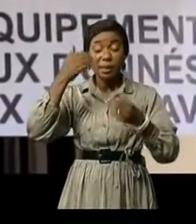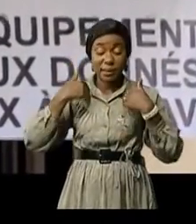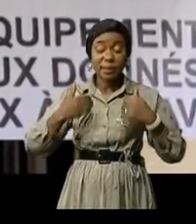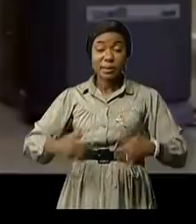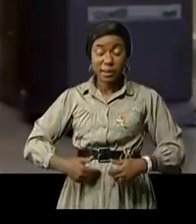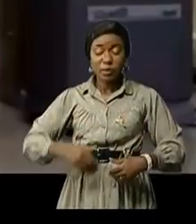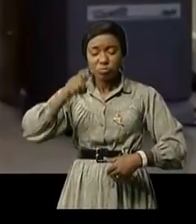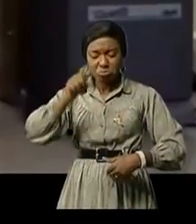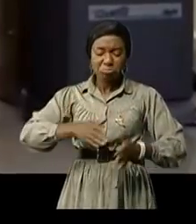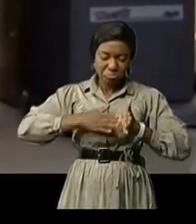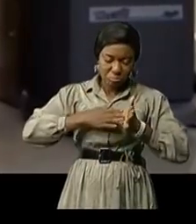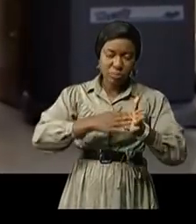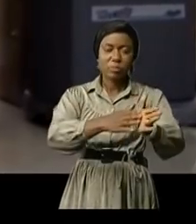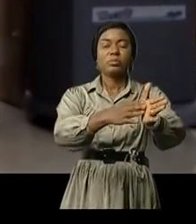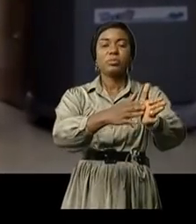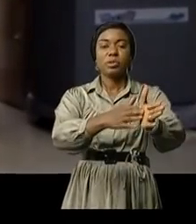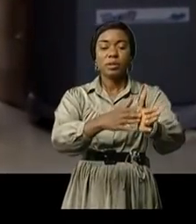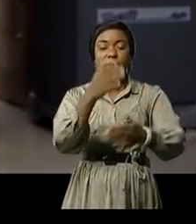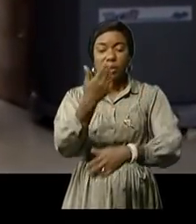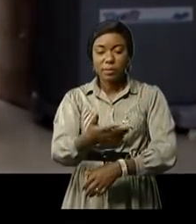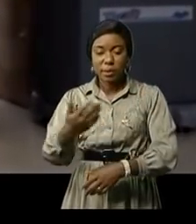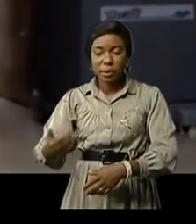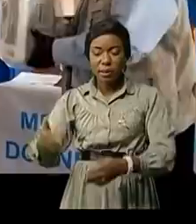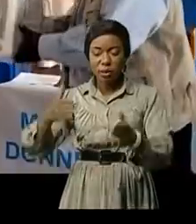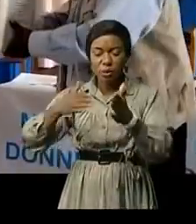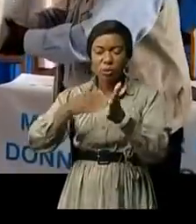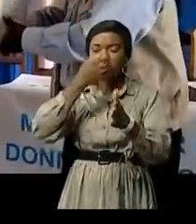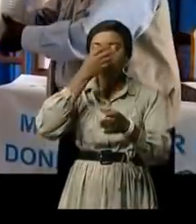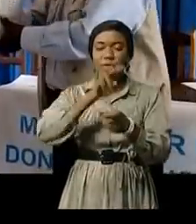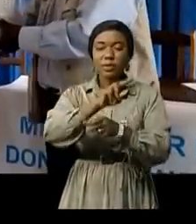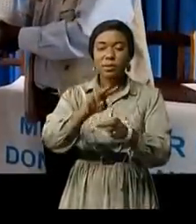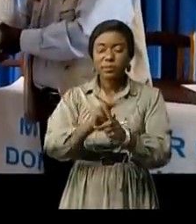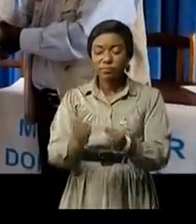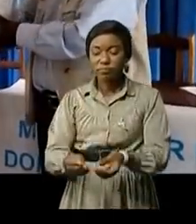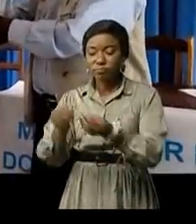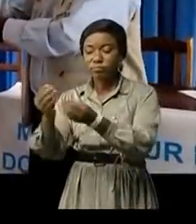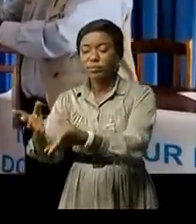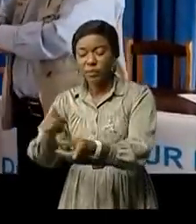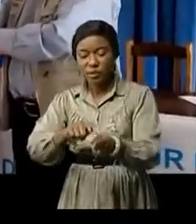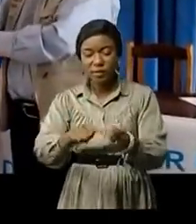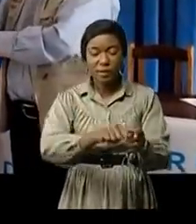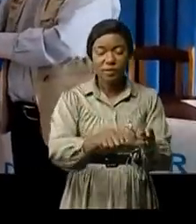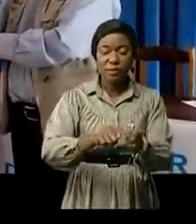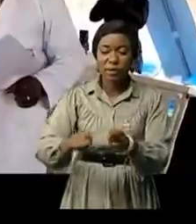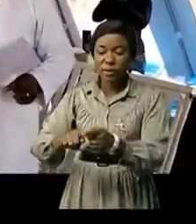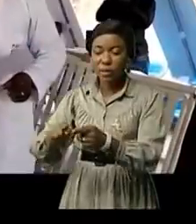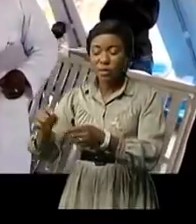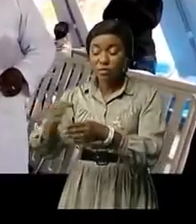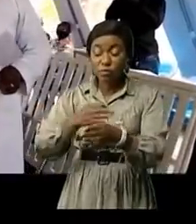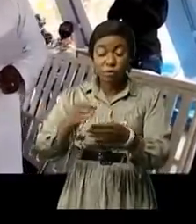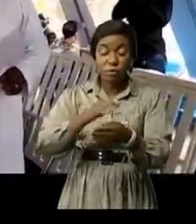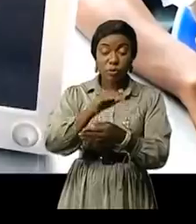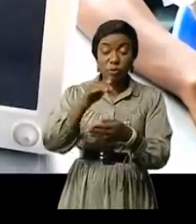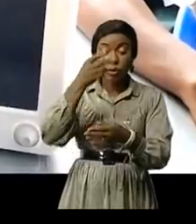'accompagnement des privés Des kits médicaux contre la COVID-19 ont été remis à différentes formations médicales des Goma dans le Nord